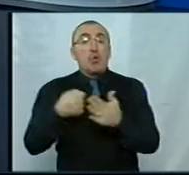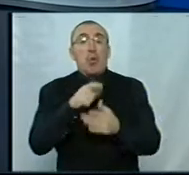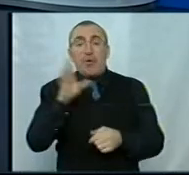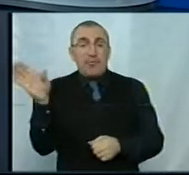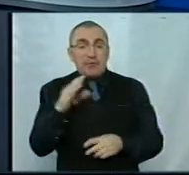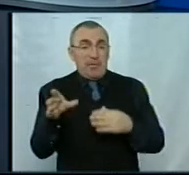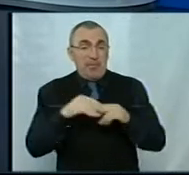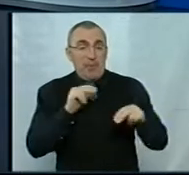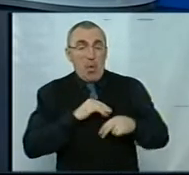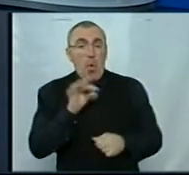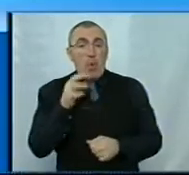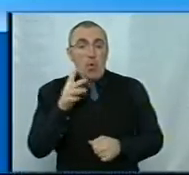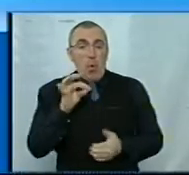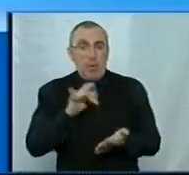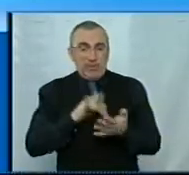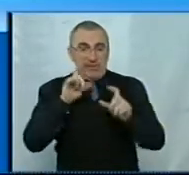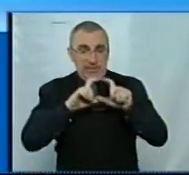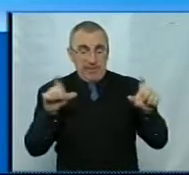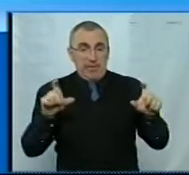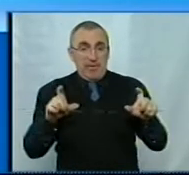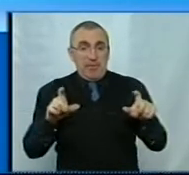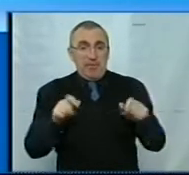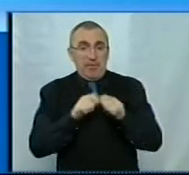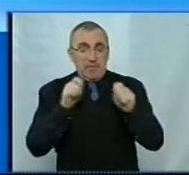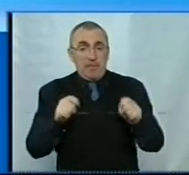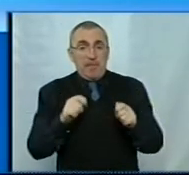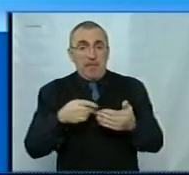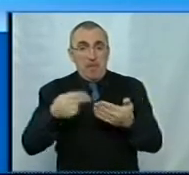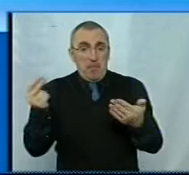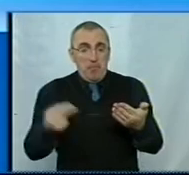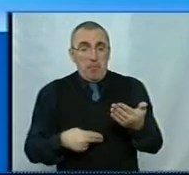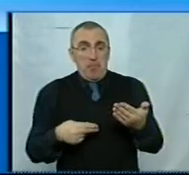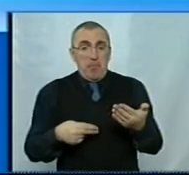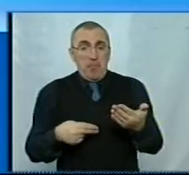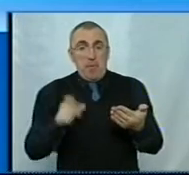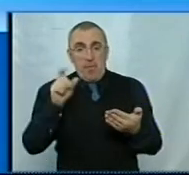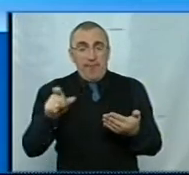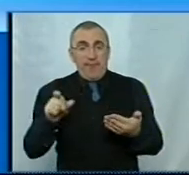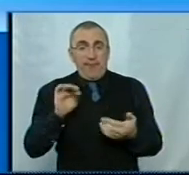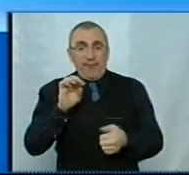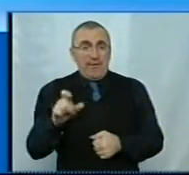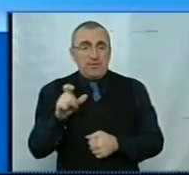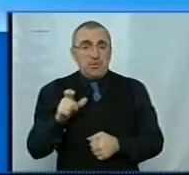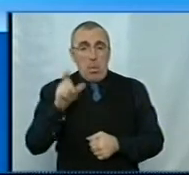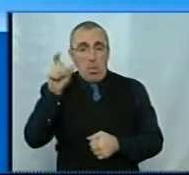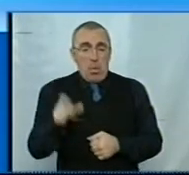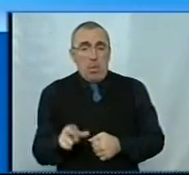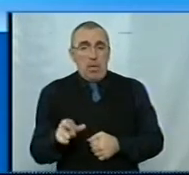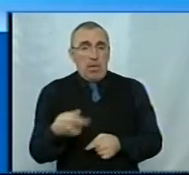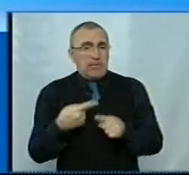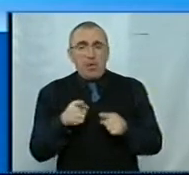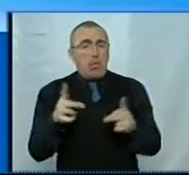співробітники онкологічного центру позаводили собі електронні цифрові підписи фізичної особи, тобто виконувалися завдання,